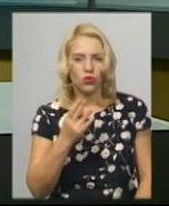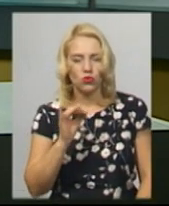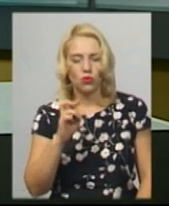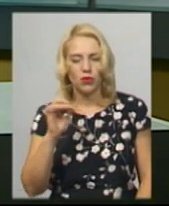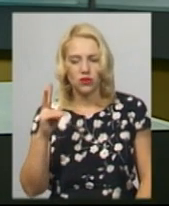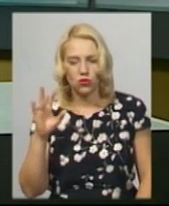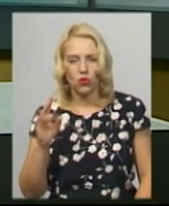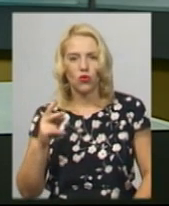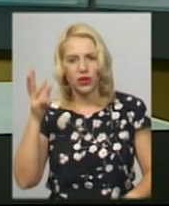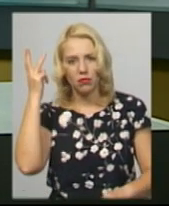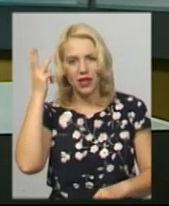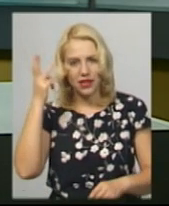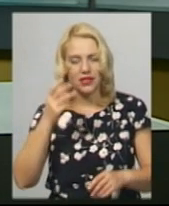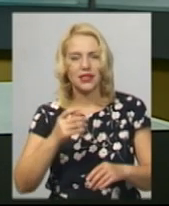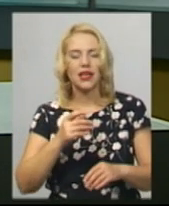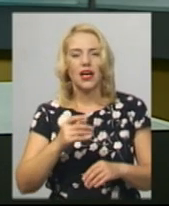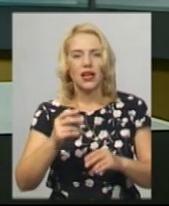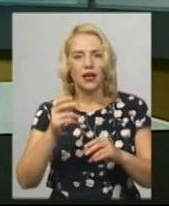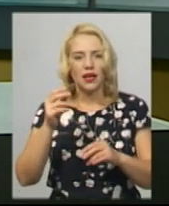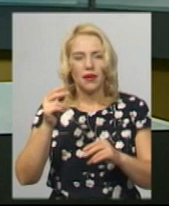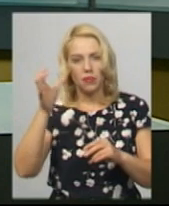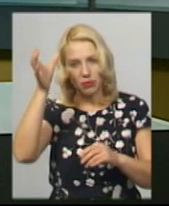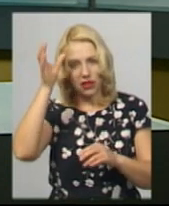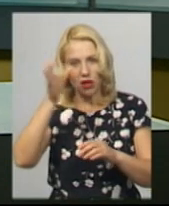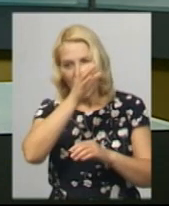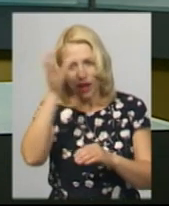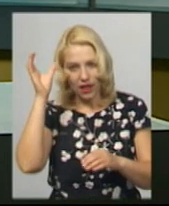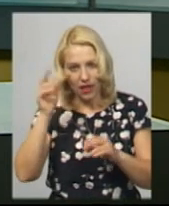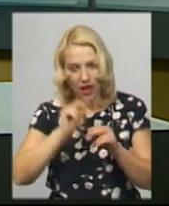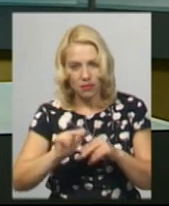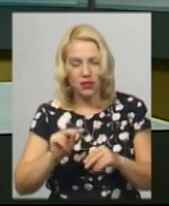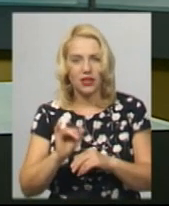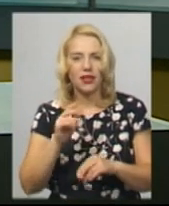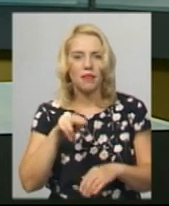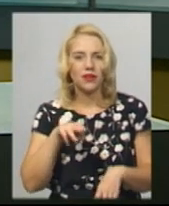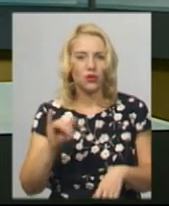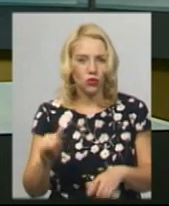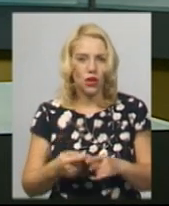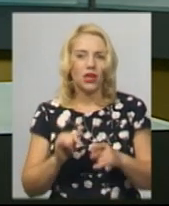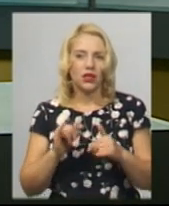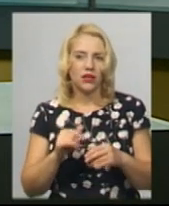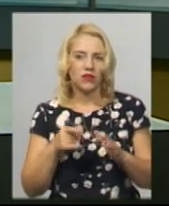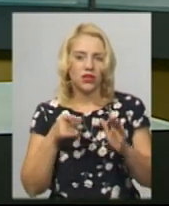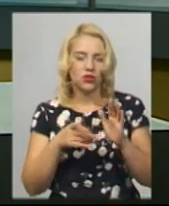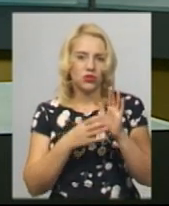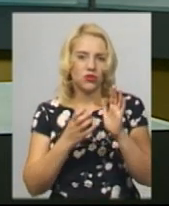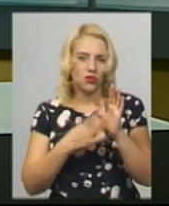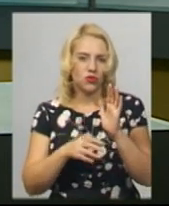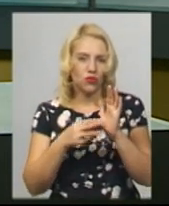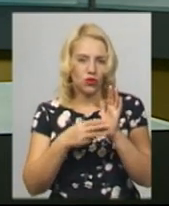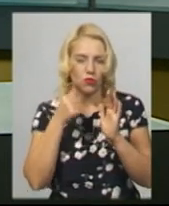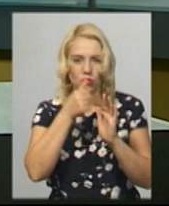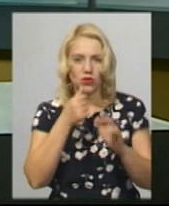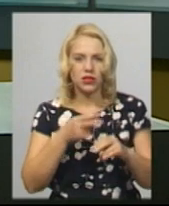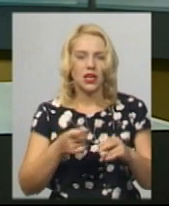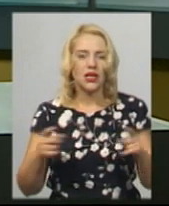Хмельницькій гуманітарні педагогічні академії та Хмельницькому музичному училищі. У 1998-му році заснував Хмельницький